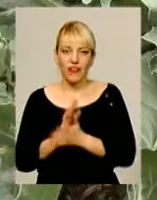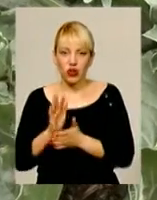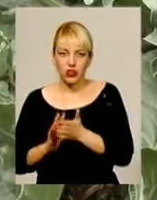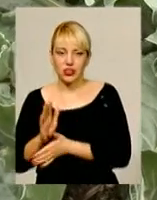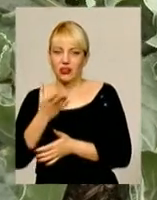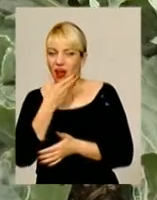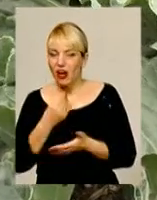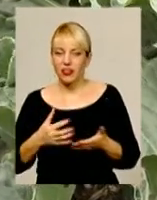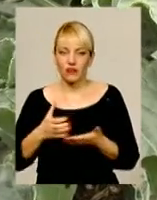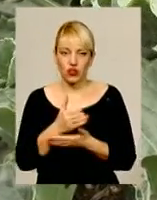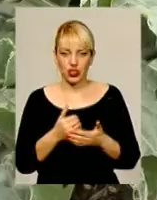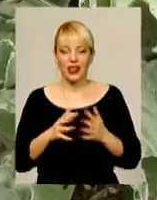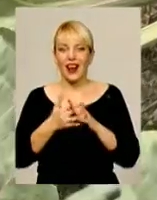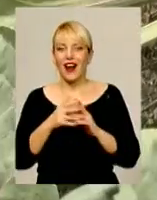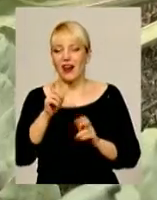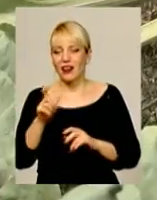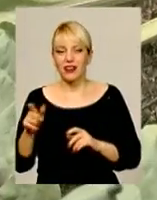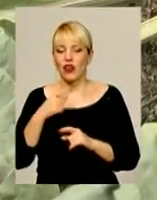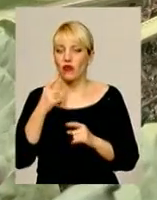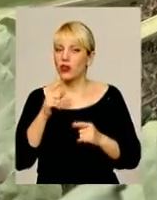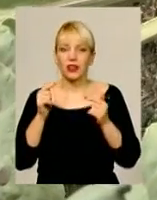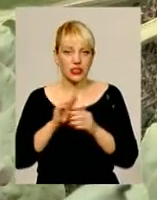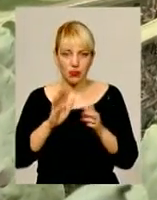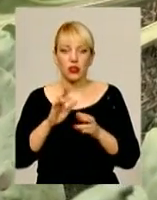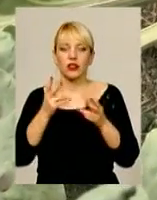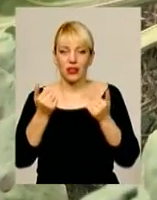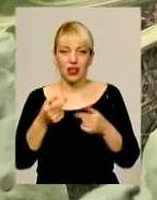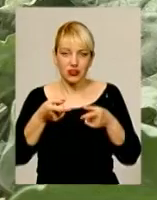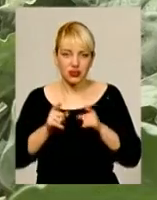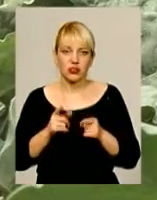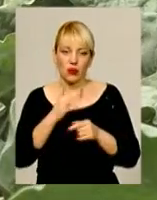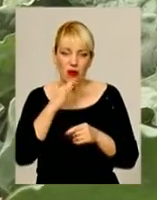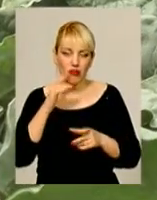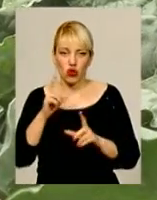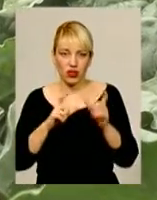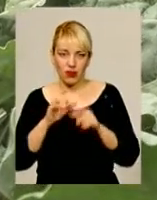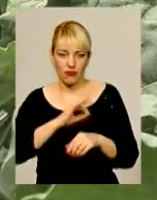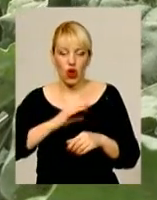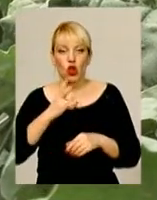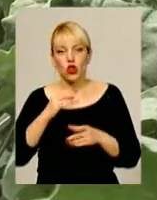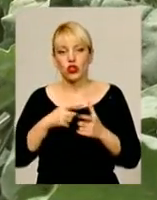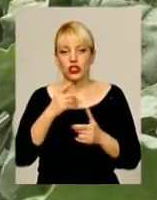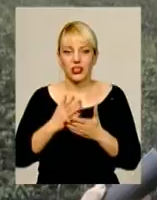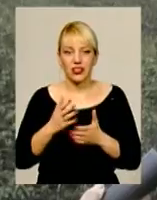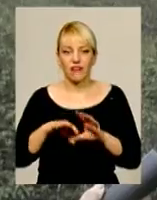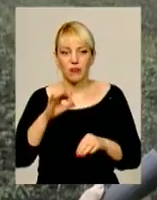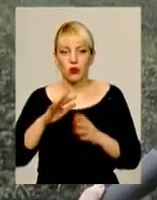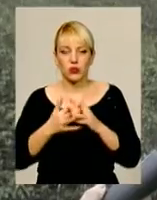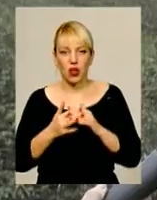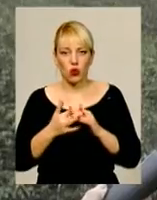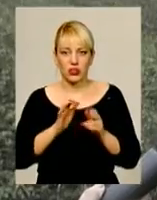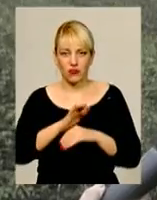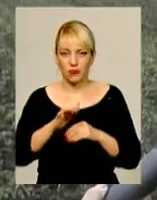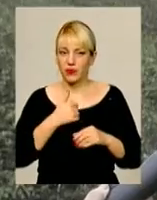Аграрій із багаторічним досвідом не заперечує. Хімії використовується зараз багато. Але чи є вибір у сільгоспворобників? Я не